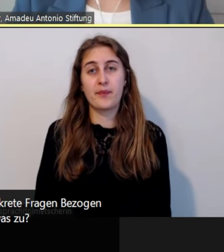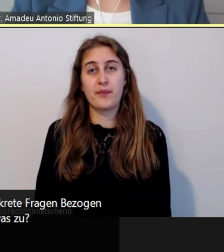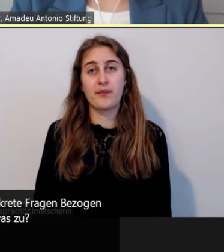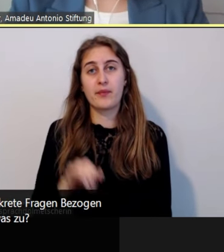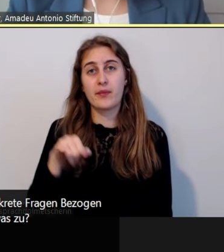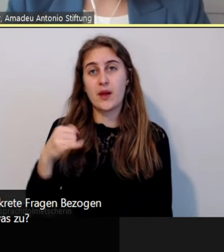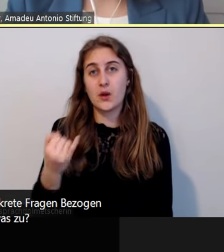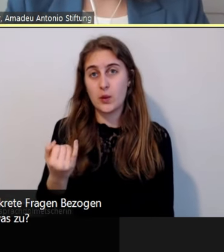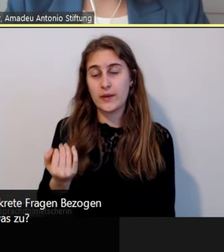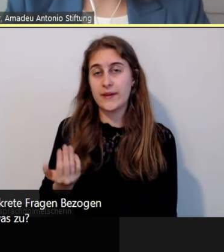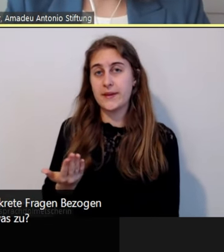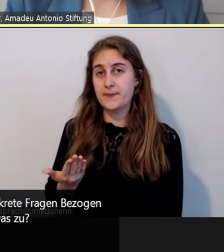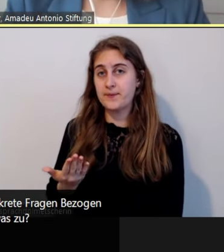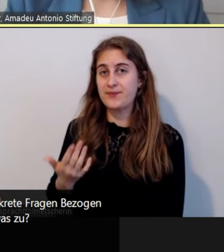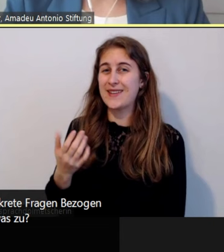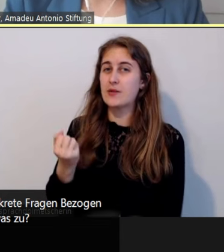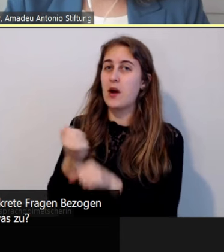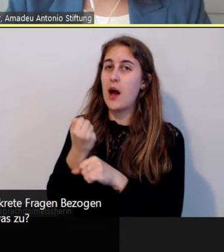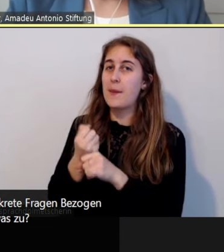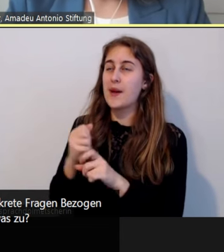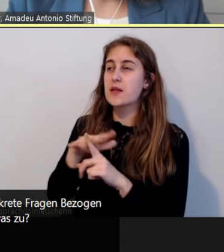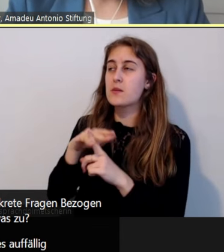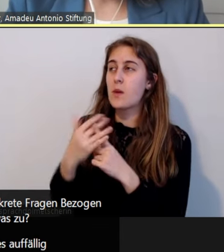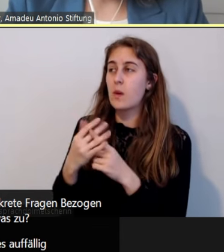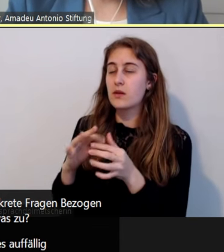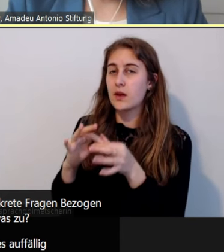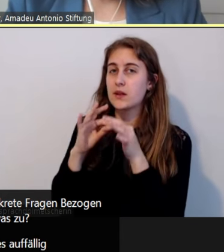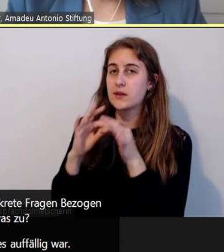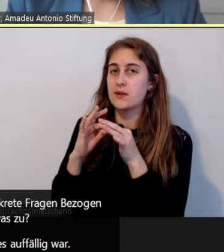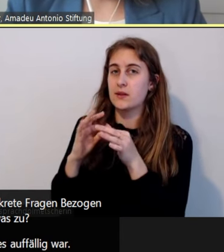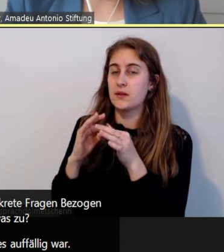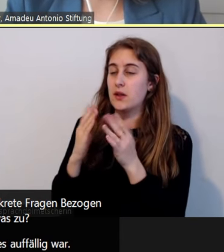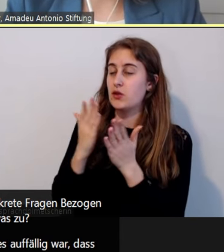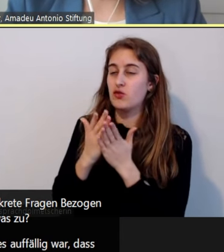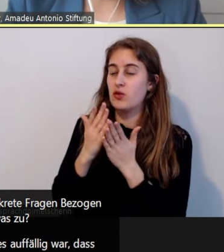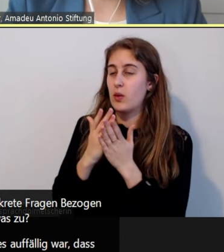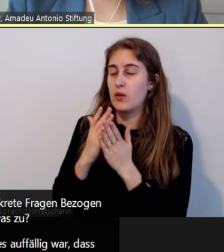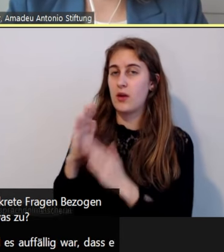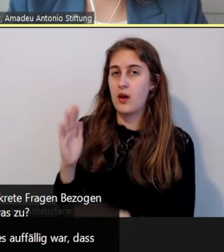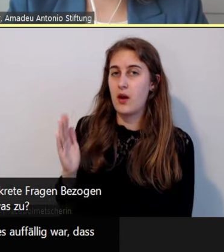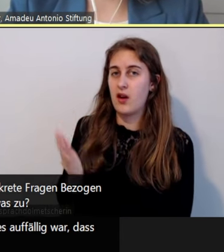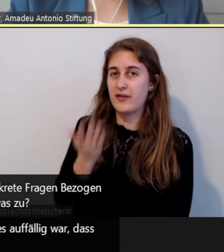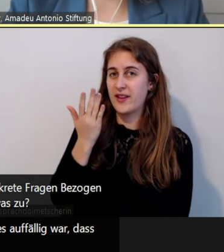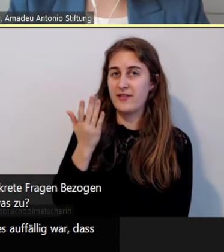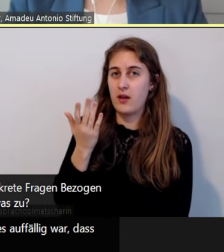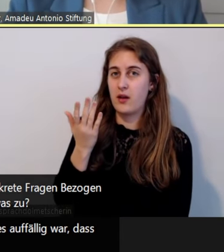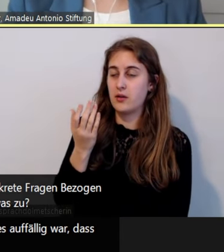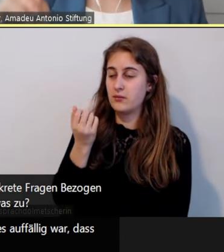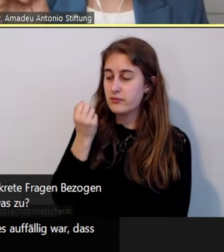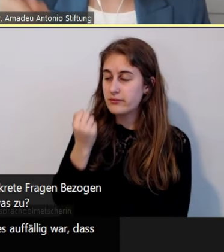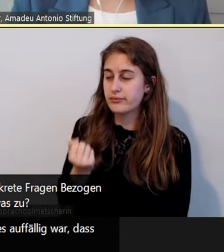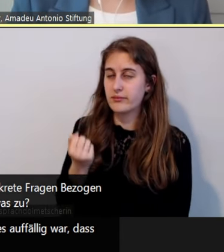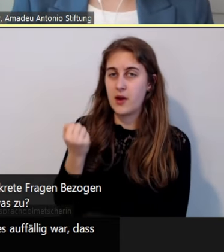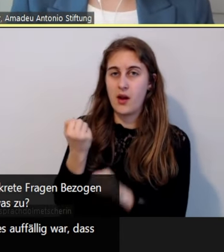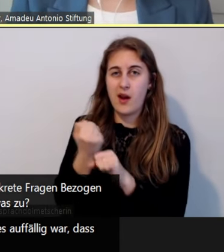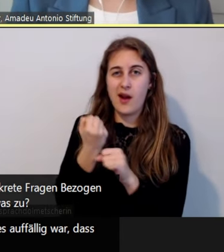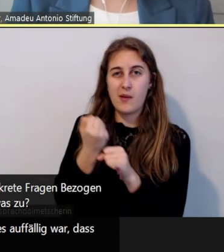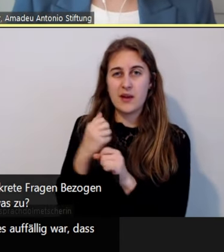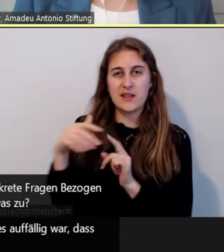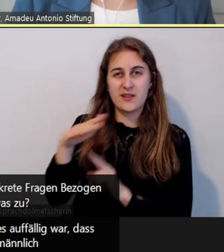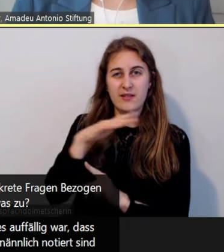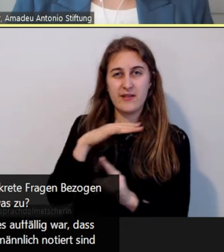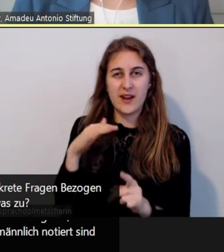Zu Arbeitskontext fällt mir auf jeden Fall ein, weil es auffällig war, es vor allen Dingen Arbeitsfelder betrifft, die so typisch männlich